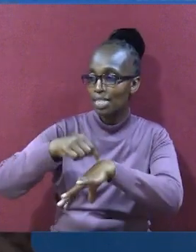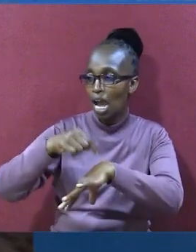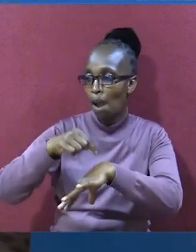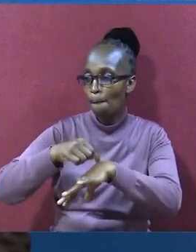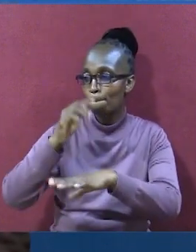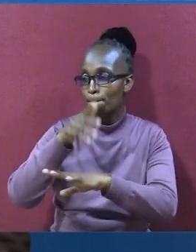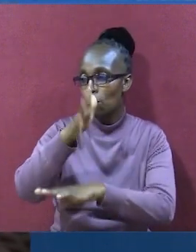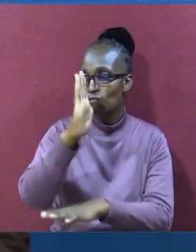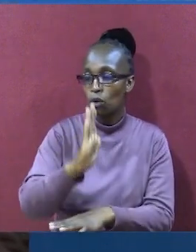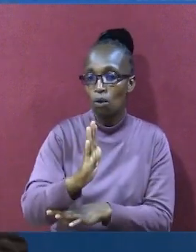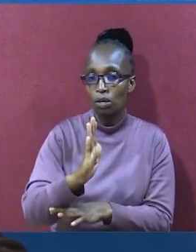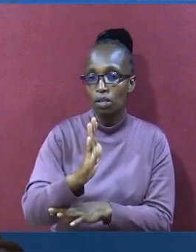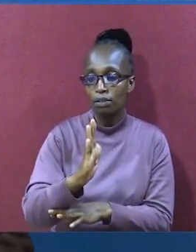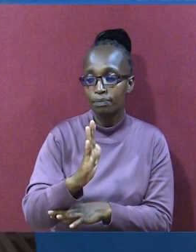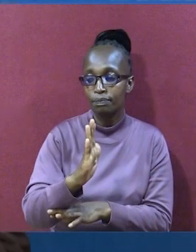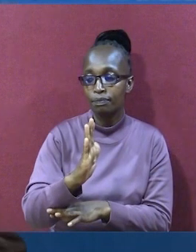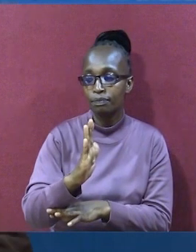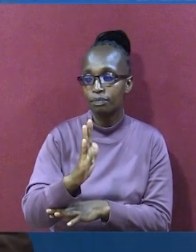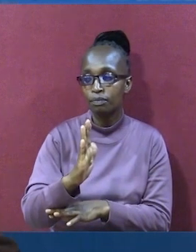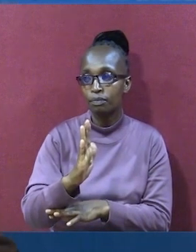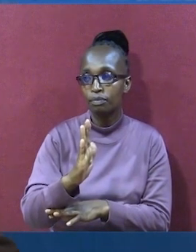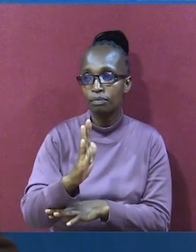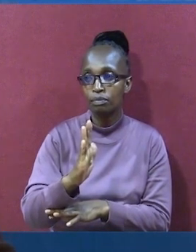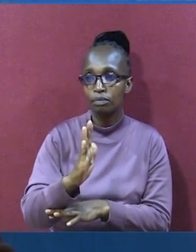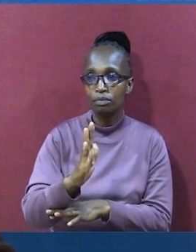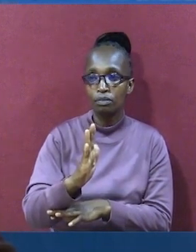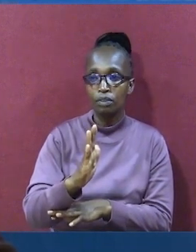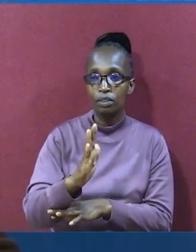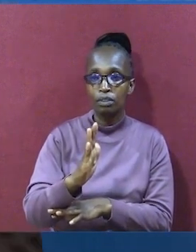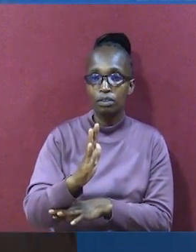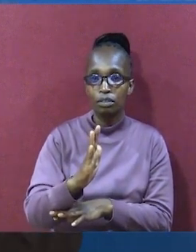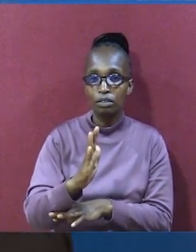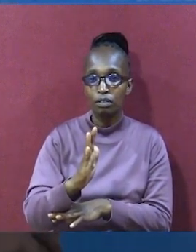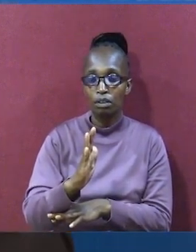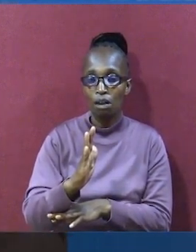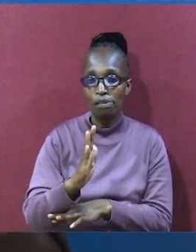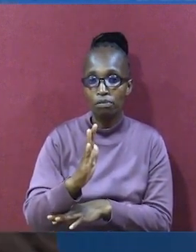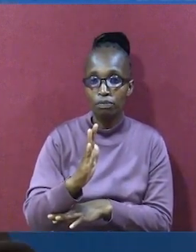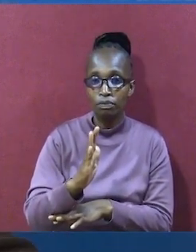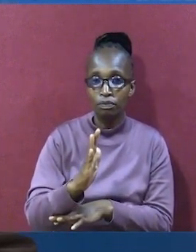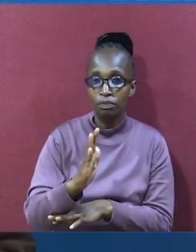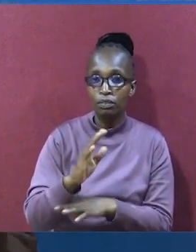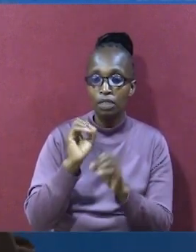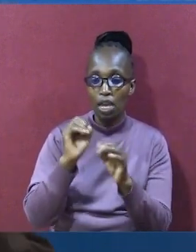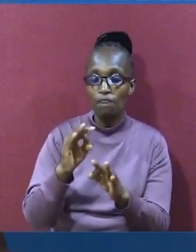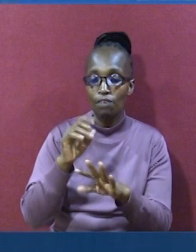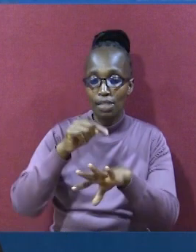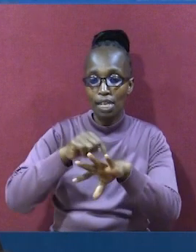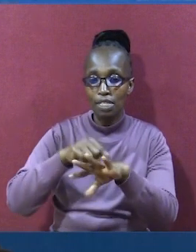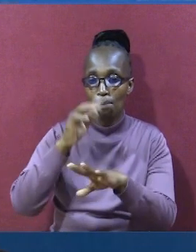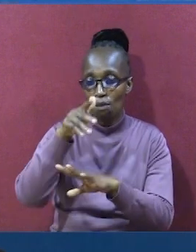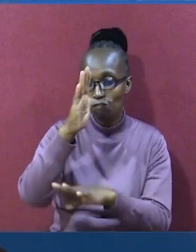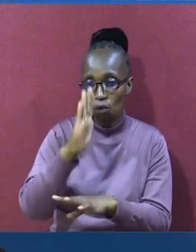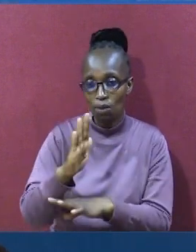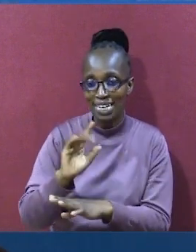Ukifika. Uwa umefika. Endelia na kunimu tumainia. Na kuwamini hayo. Na hayo mafundishu